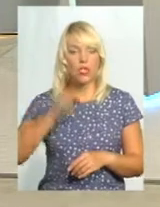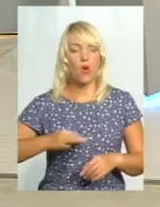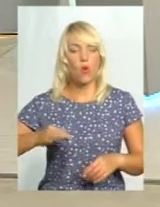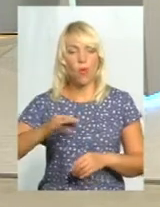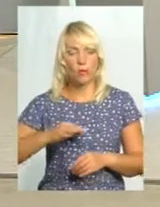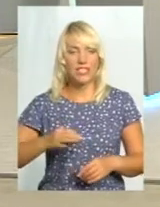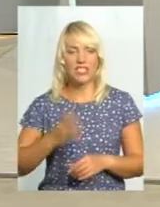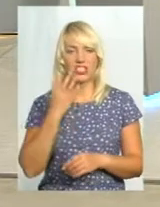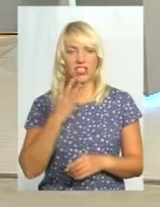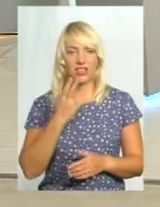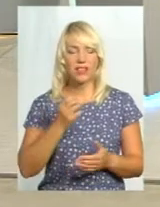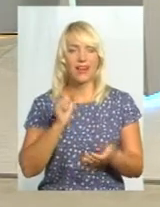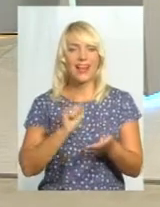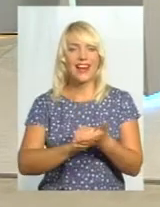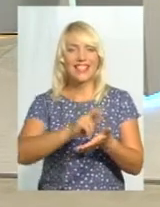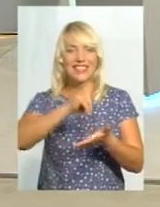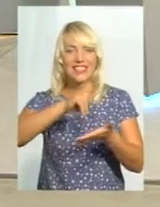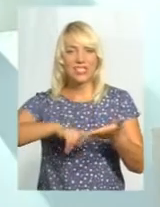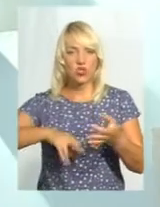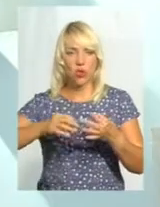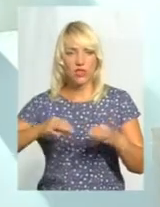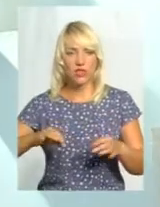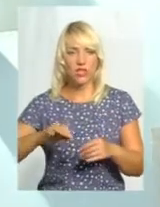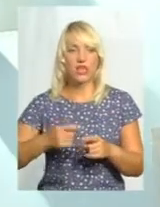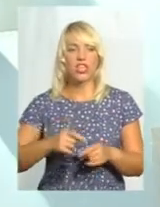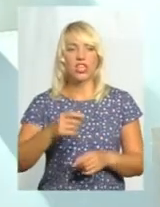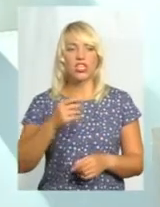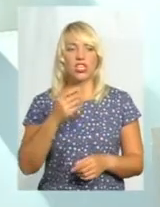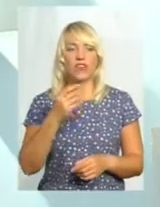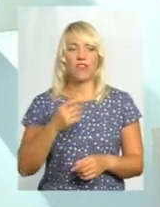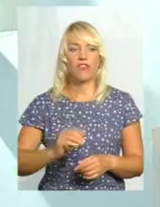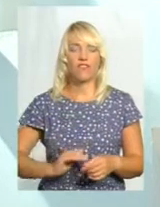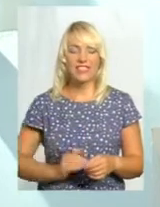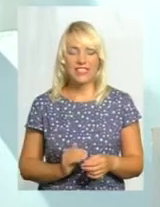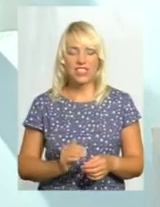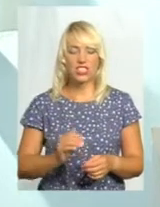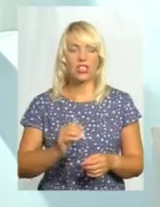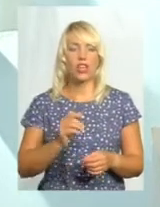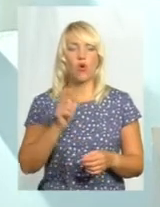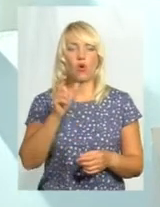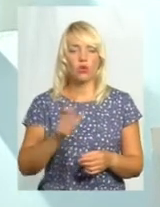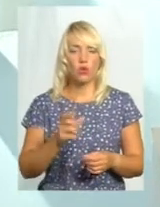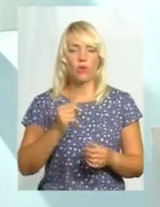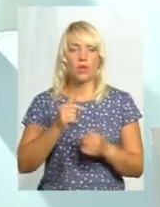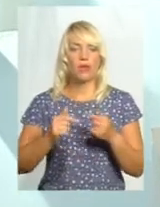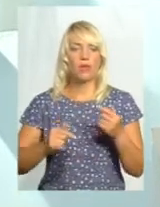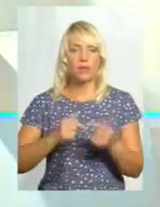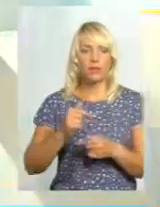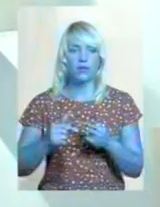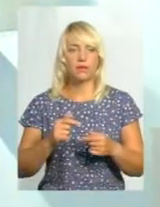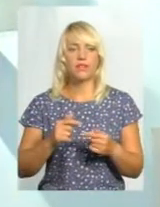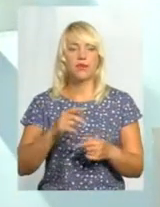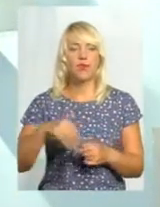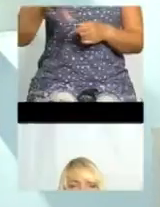ліцензованих фізичних особи-підприємця по всій області, які мають право працевлаштовувати.